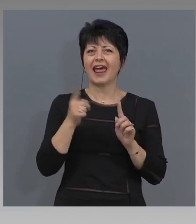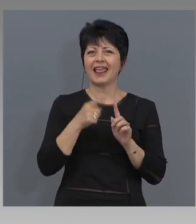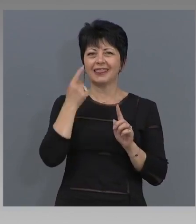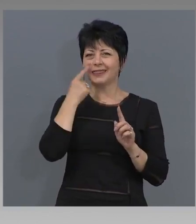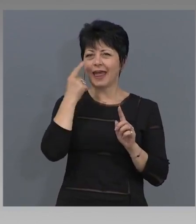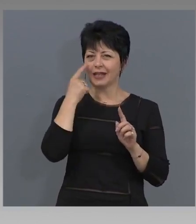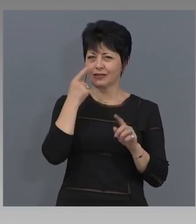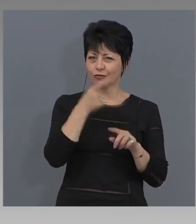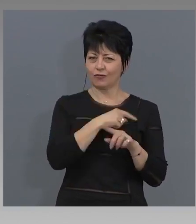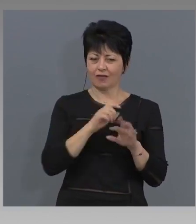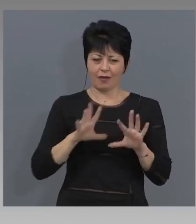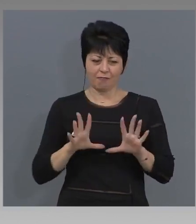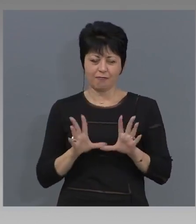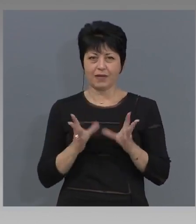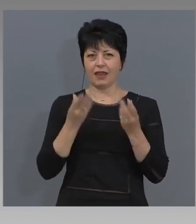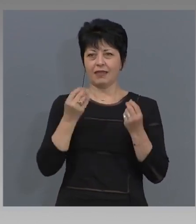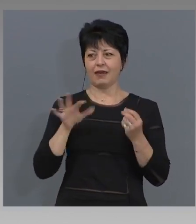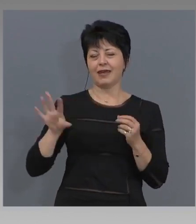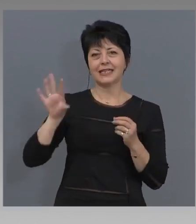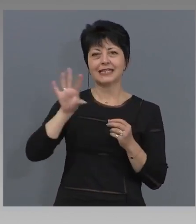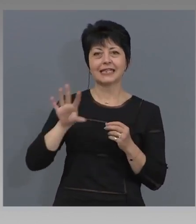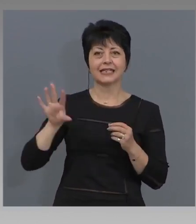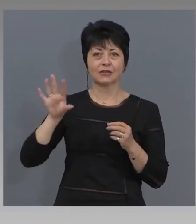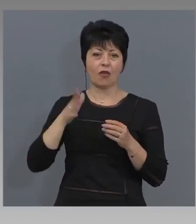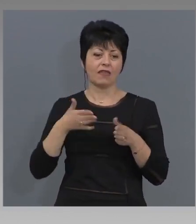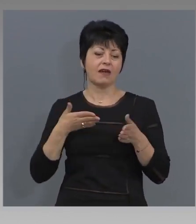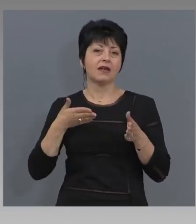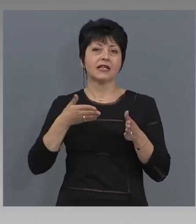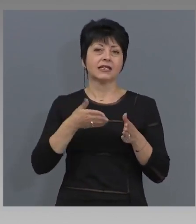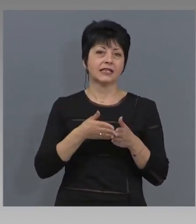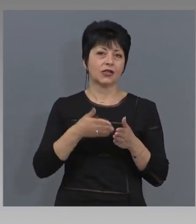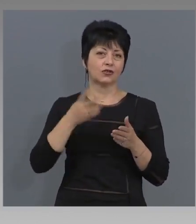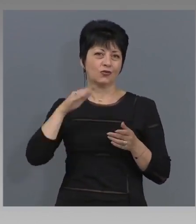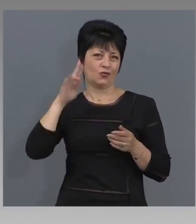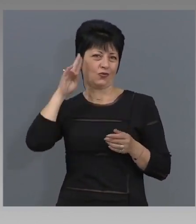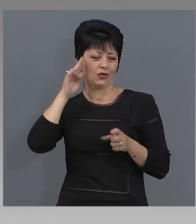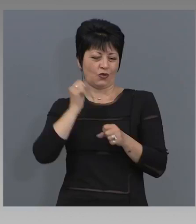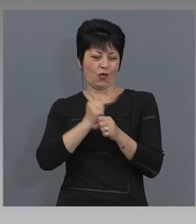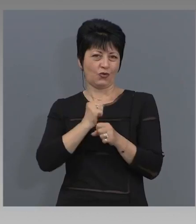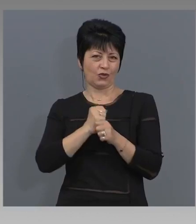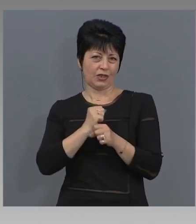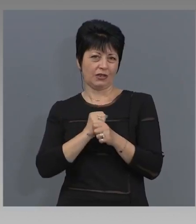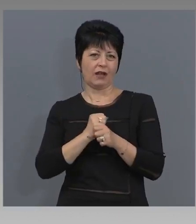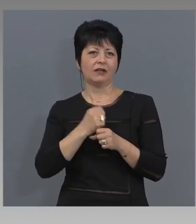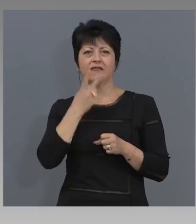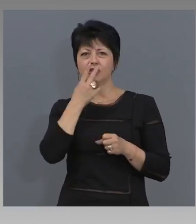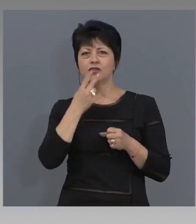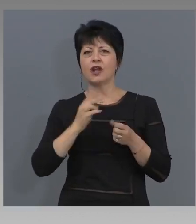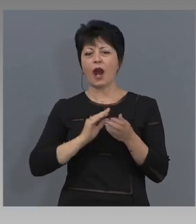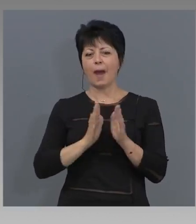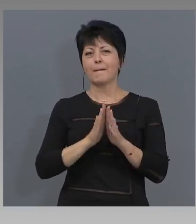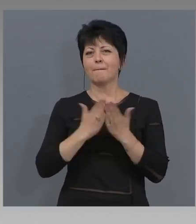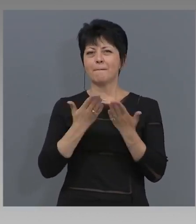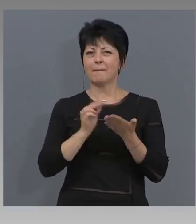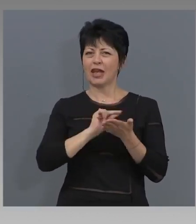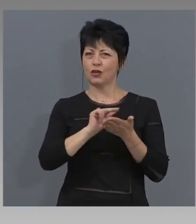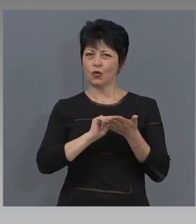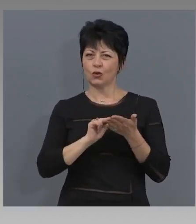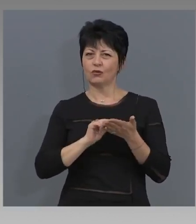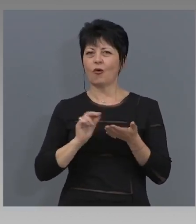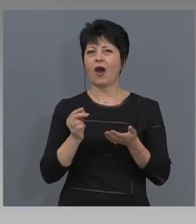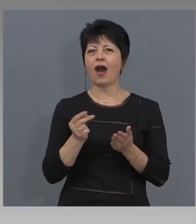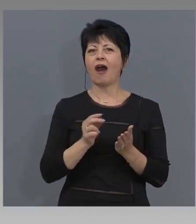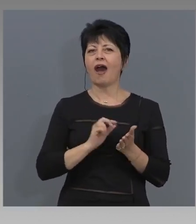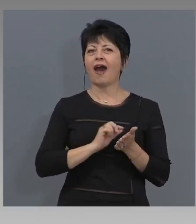преди старта на сезона за служителите си срещу коронавирус, после менюто, рецептите, какво е интересно.